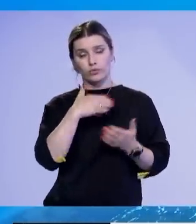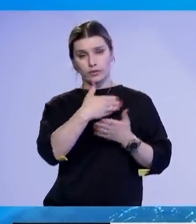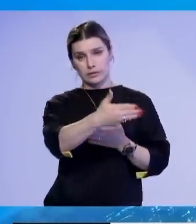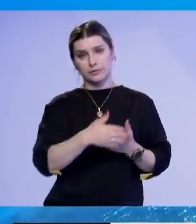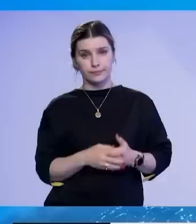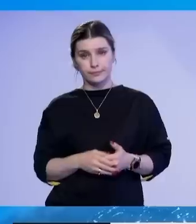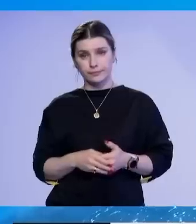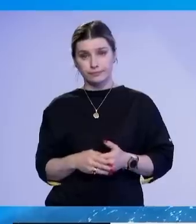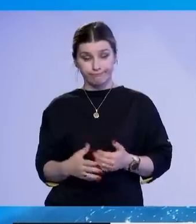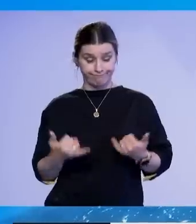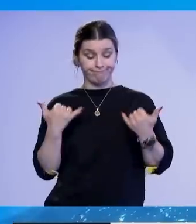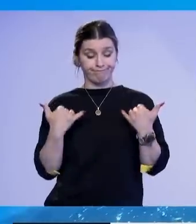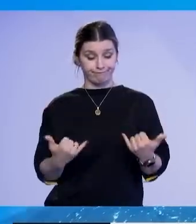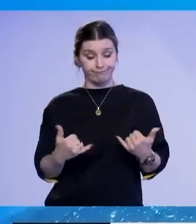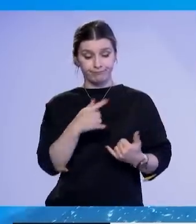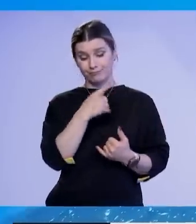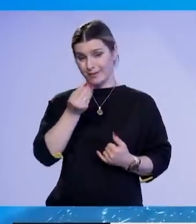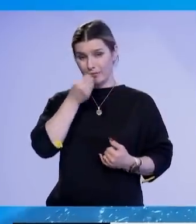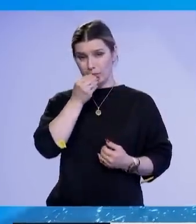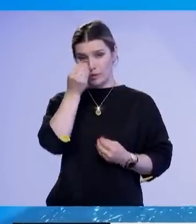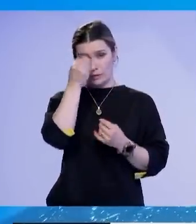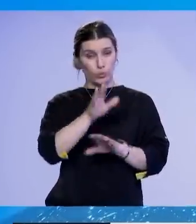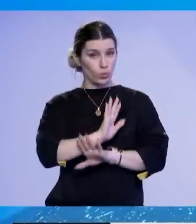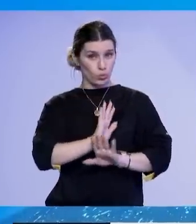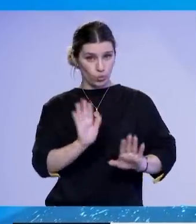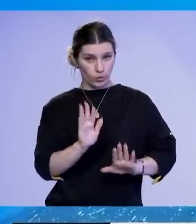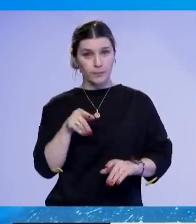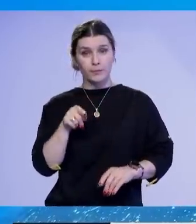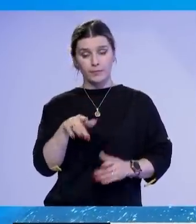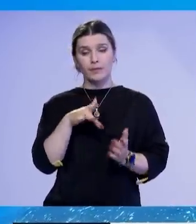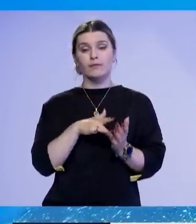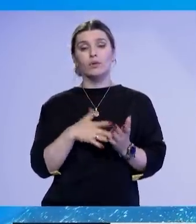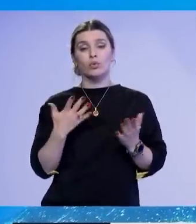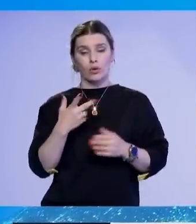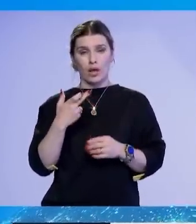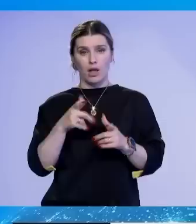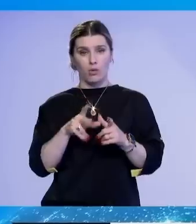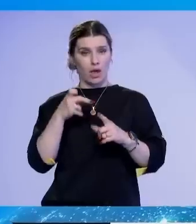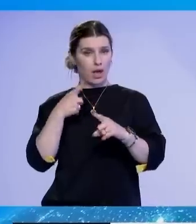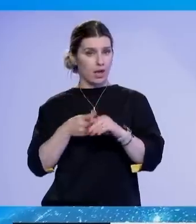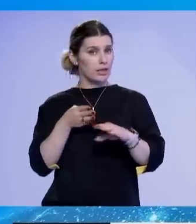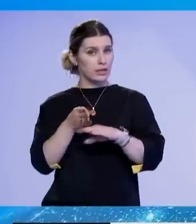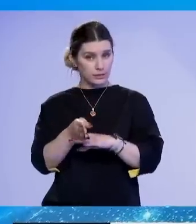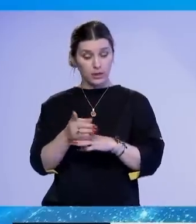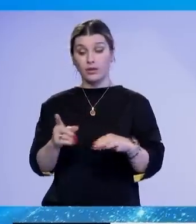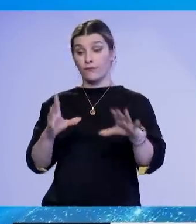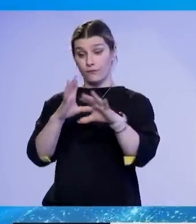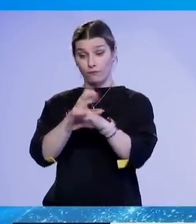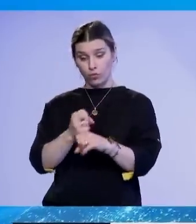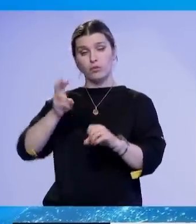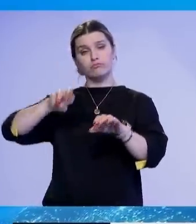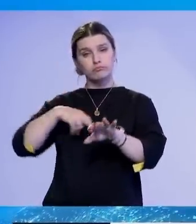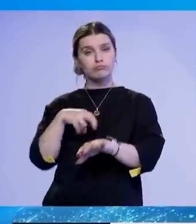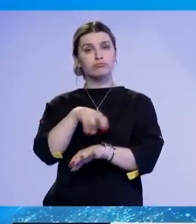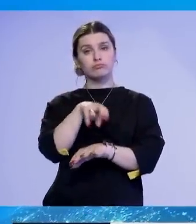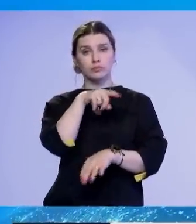ka dhe në këto deklarata në qendrën e EU-likësit në Mitrovicën Jëgore, Manuel Sarazin e ka vazhduar rrugën e